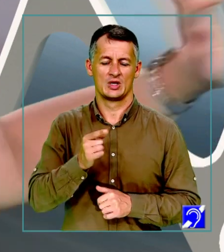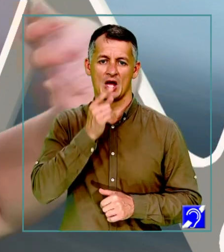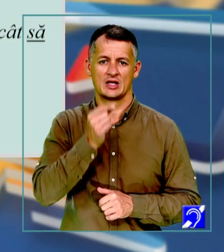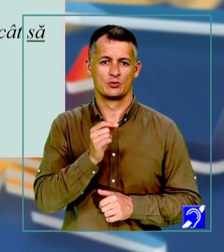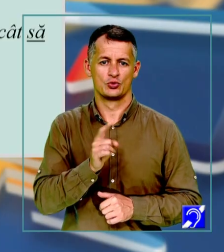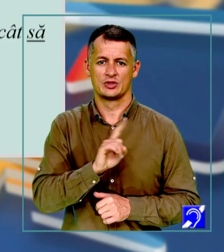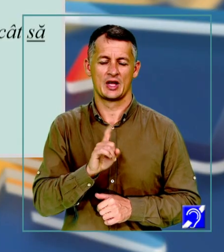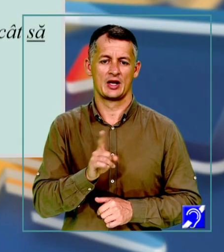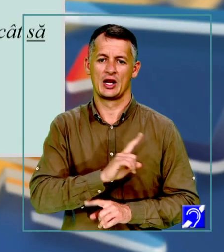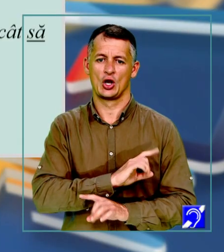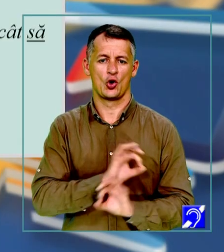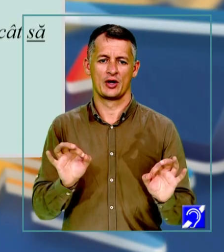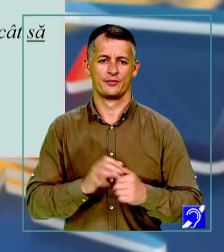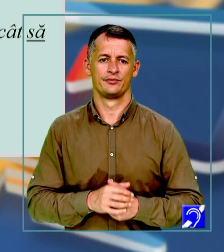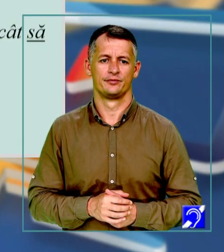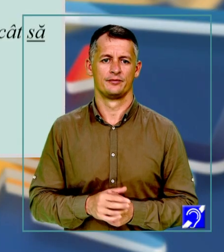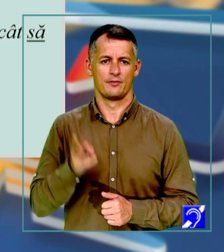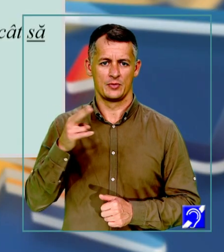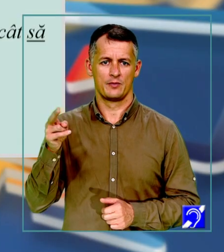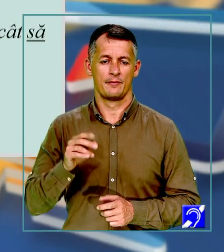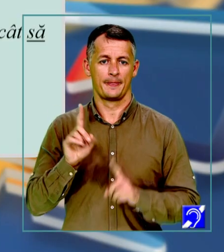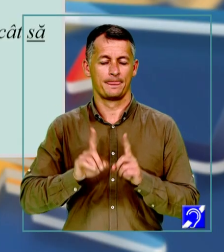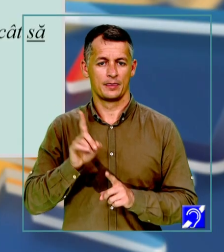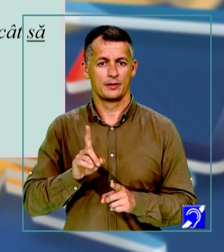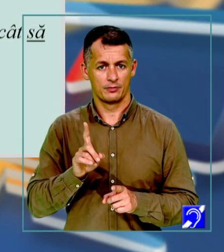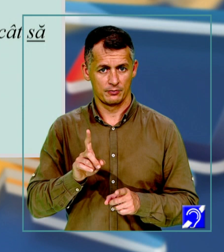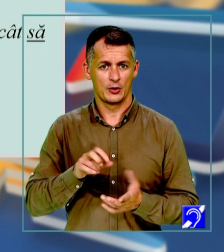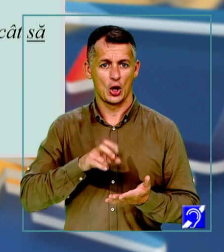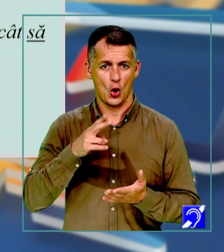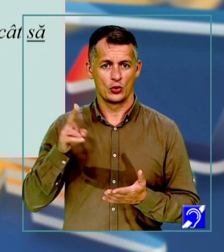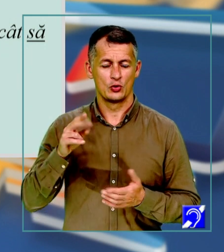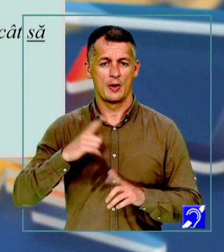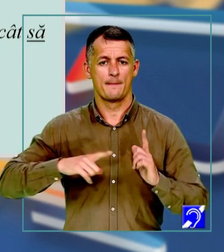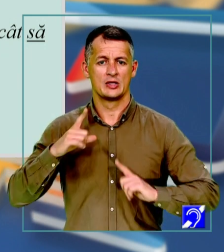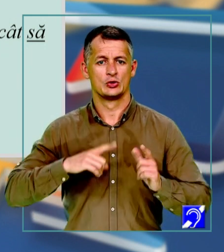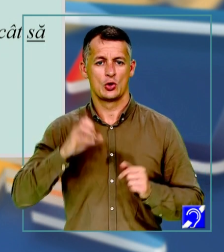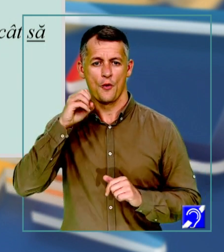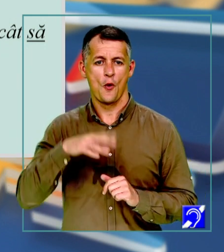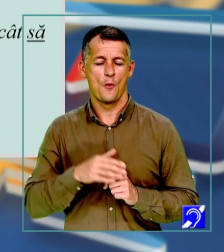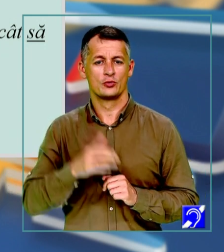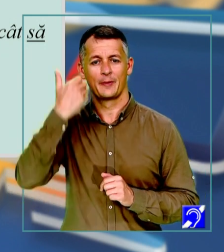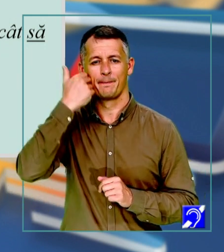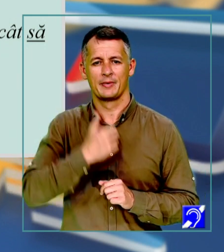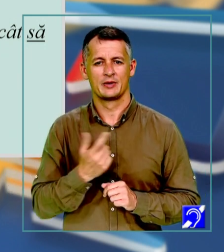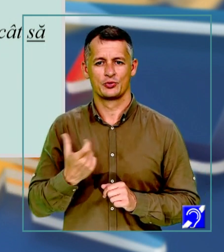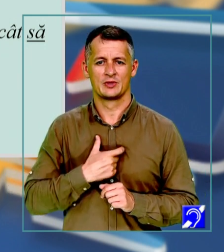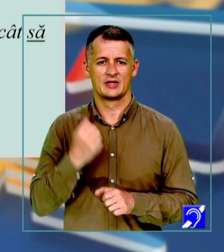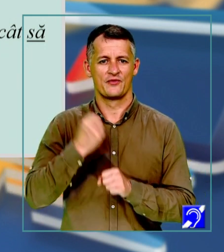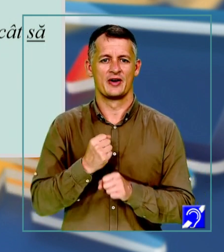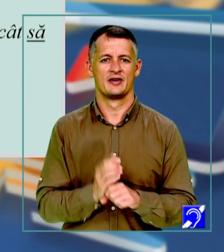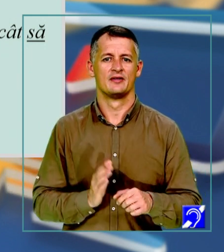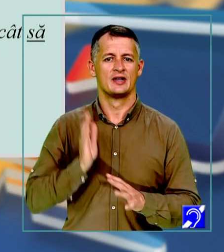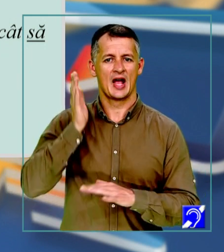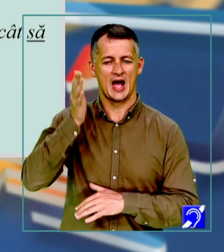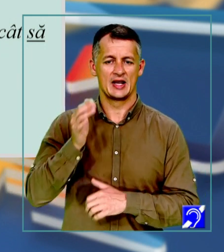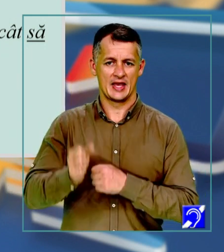incorrect. Mai departe, dacă își urmează pasiunea, omul își ratează șansa de a face carieră.